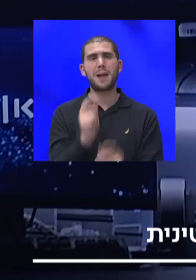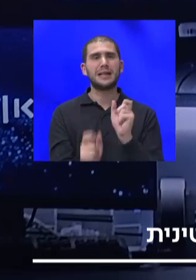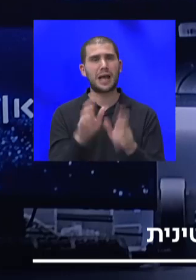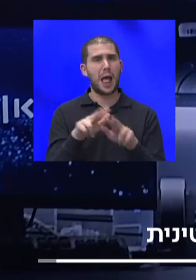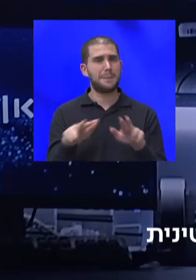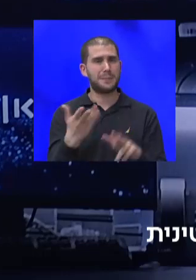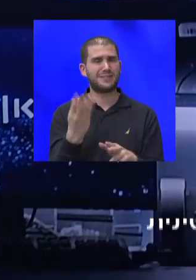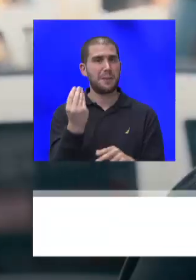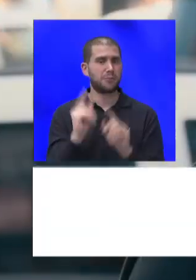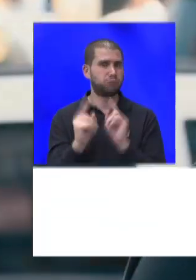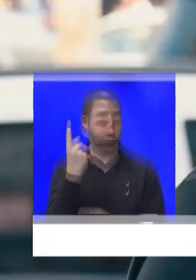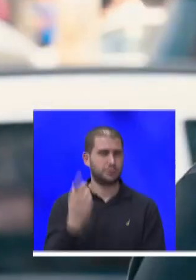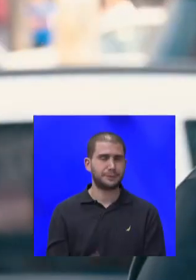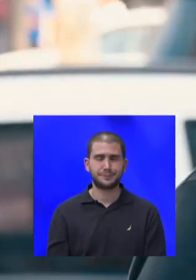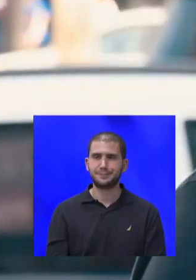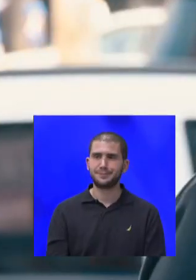הנה.